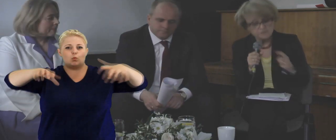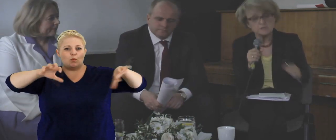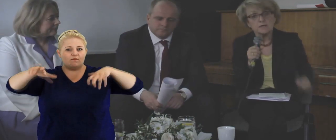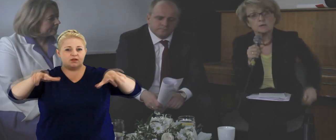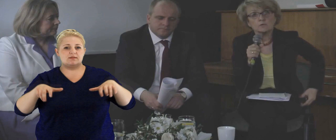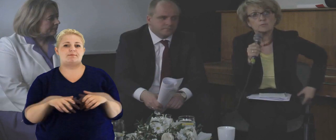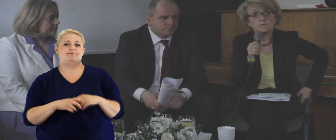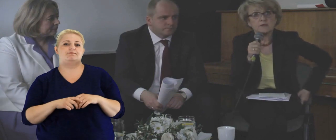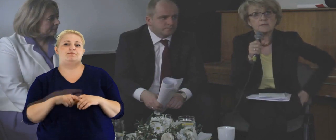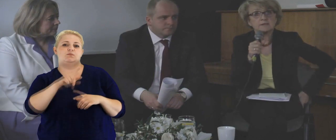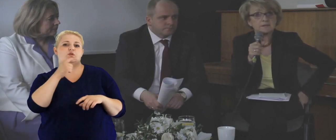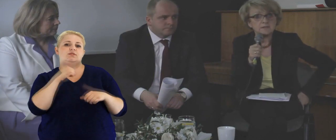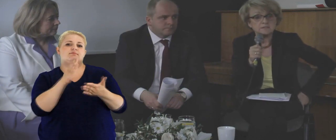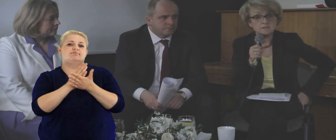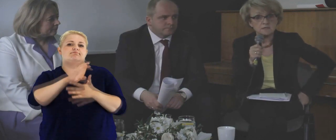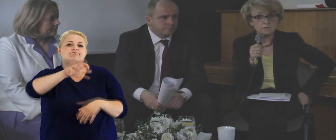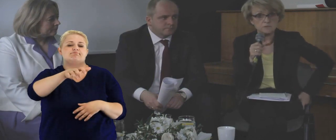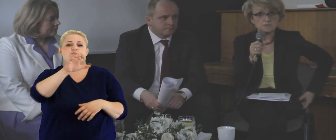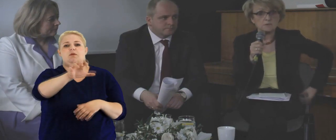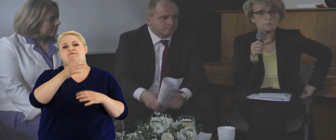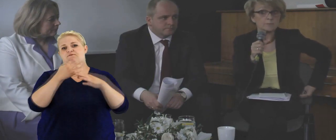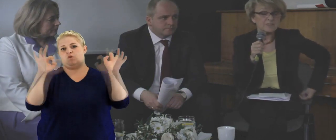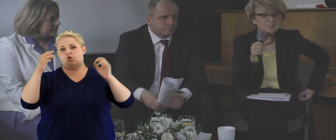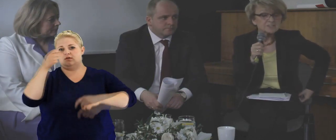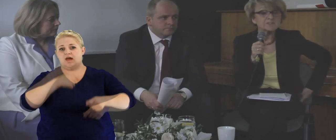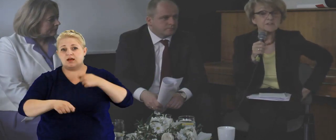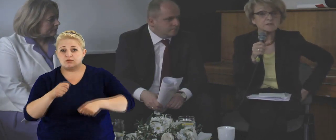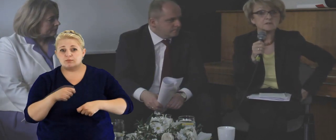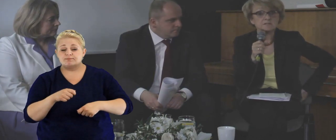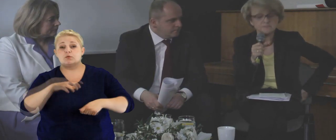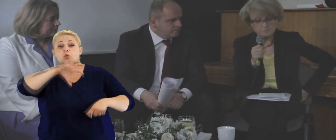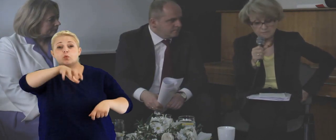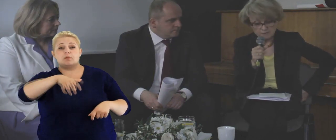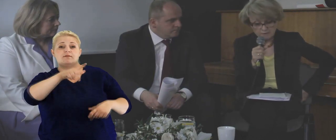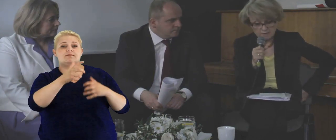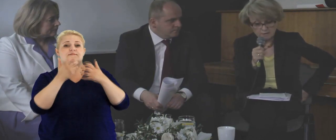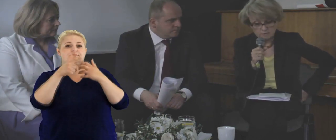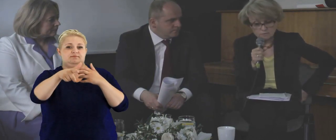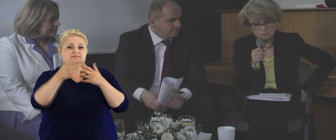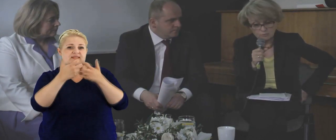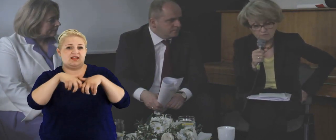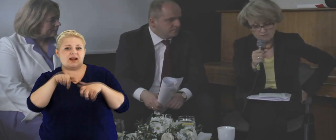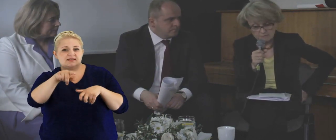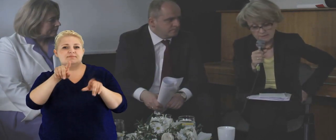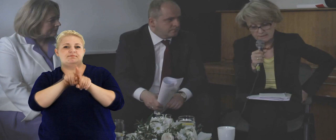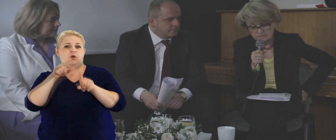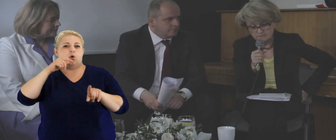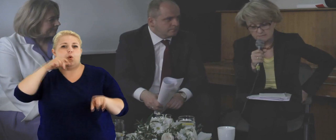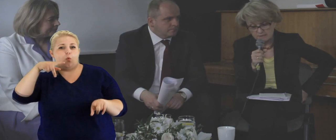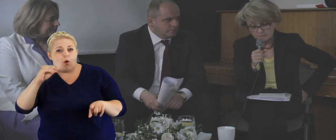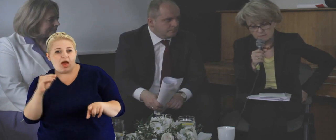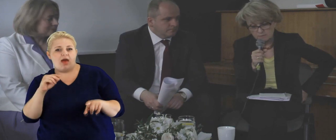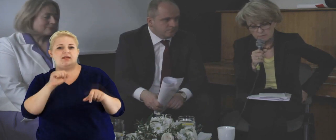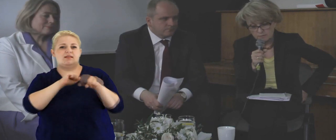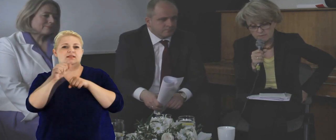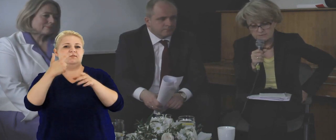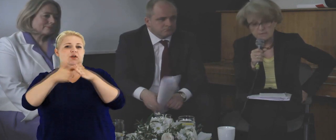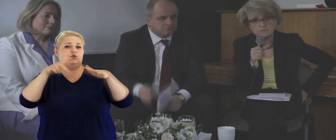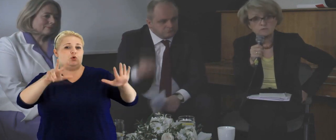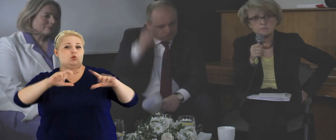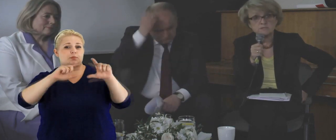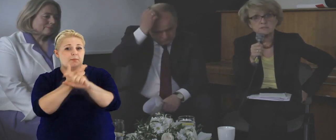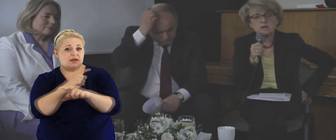porównywać ugrupowania integracyjne, które są właściwie tylko strefami wolnego handlu z ugrupowaniem integracyjnym takim jak Unia